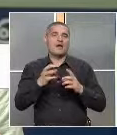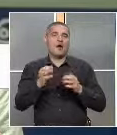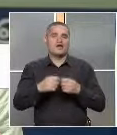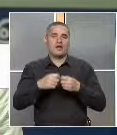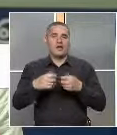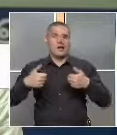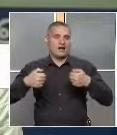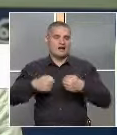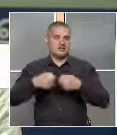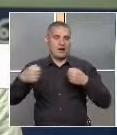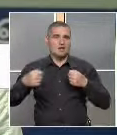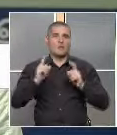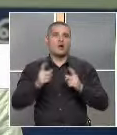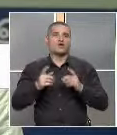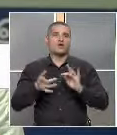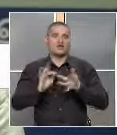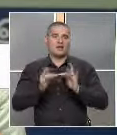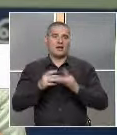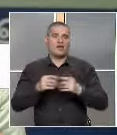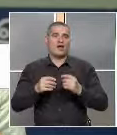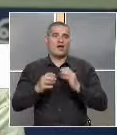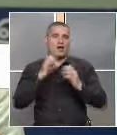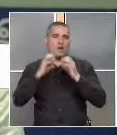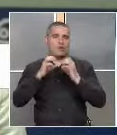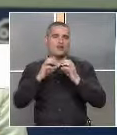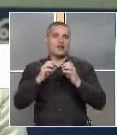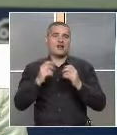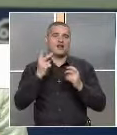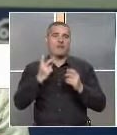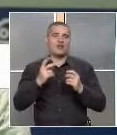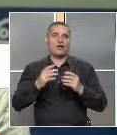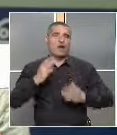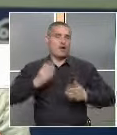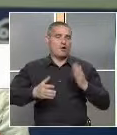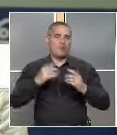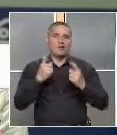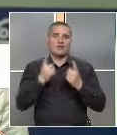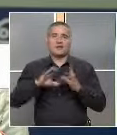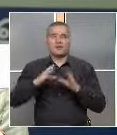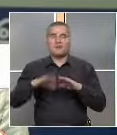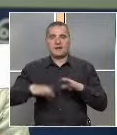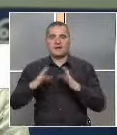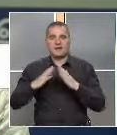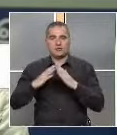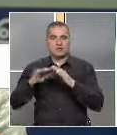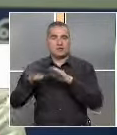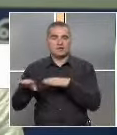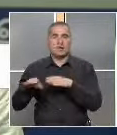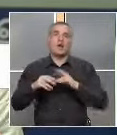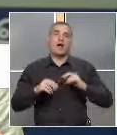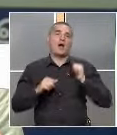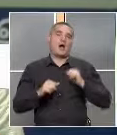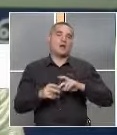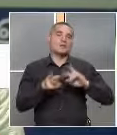двата робота могат да си комуникират и по интернет от разстояние. Единия работа, което е при детето, емоционалния в къщи, а